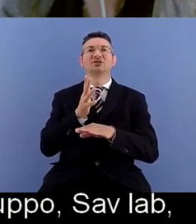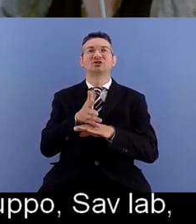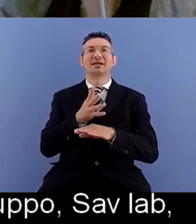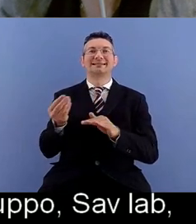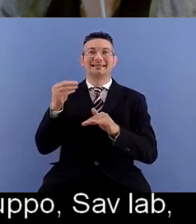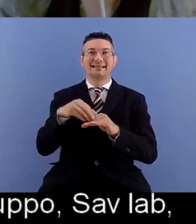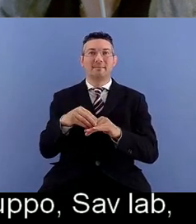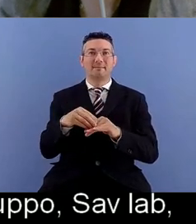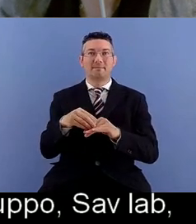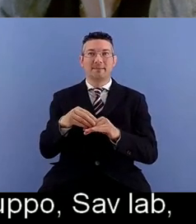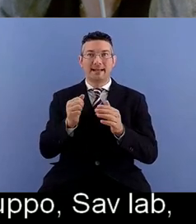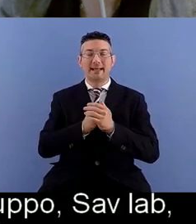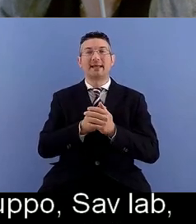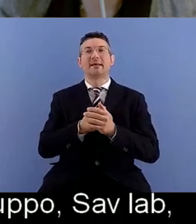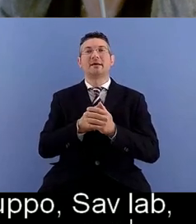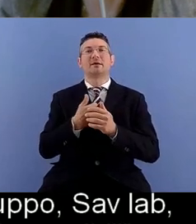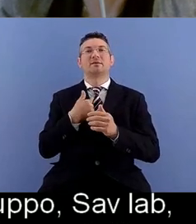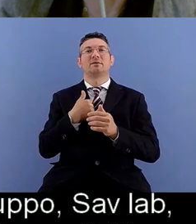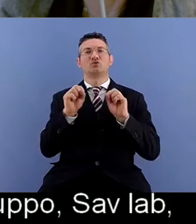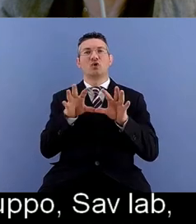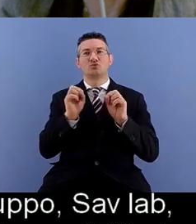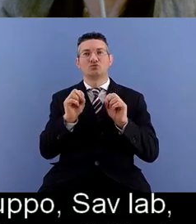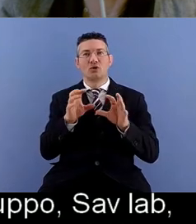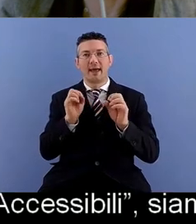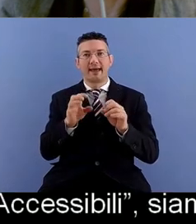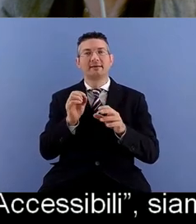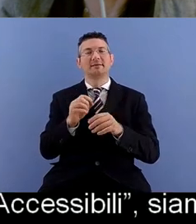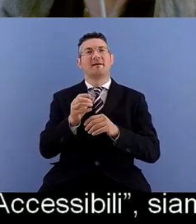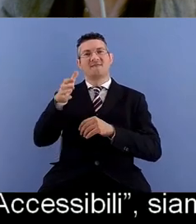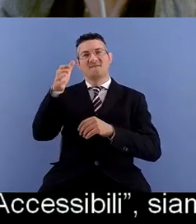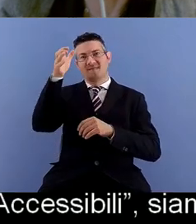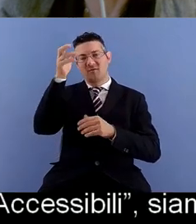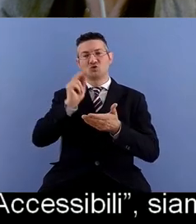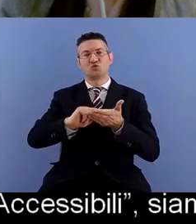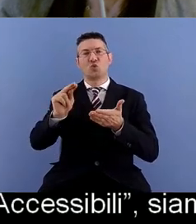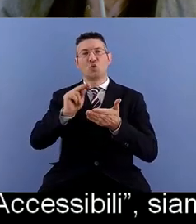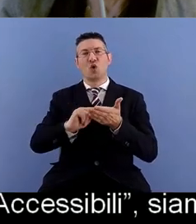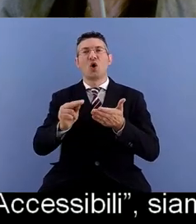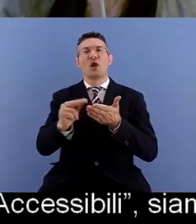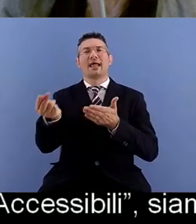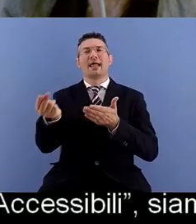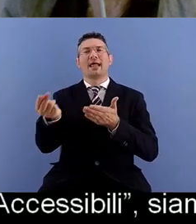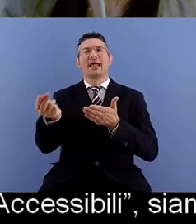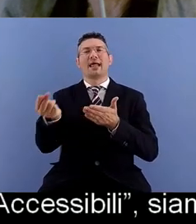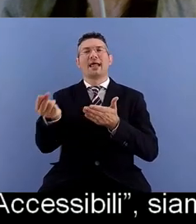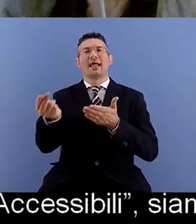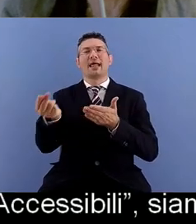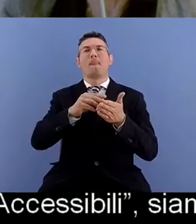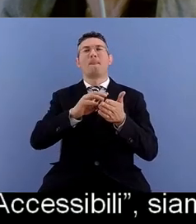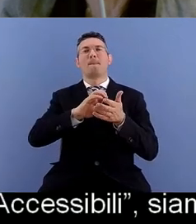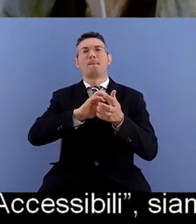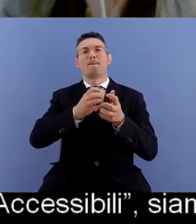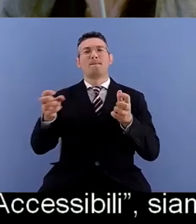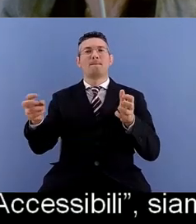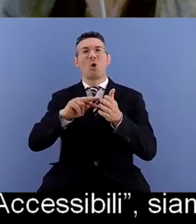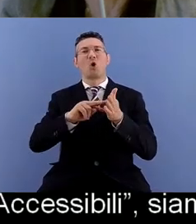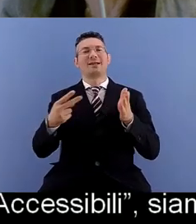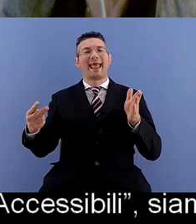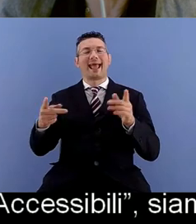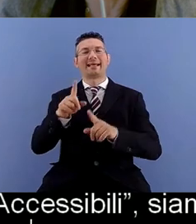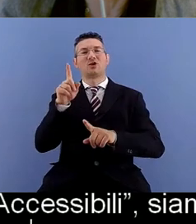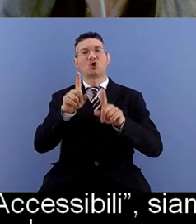docenti cultori della scuola del design del Politecnico di Milano ci rivolgiamo nello